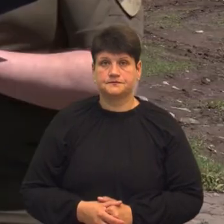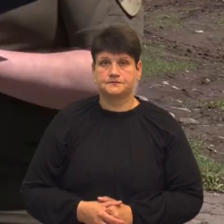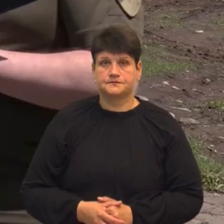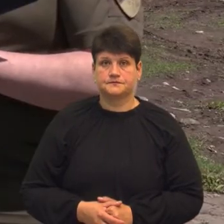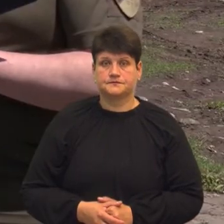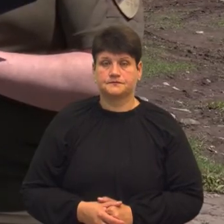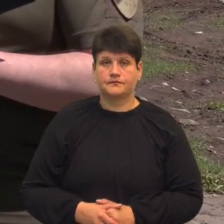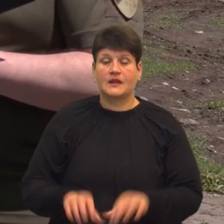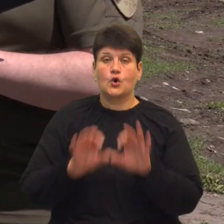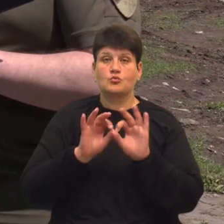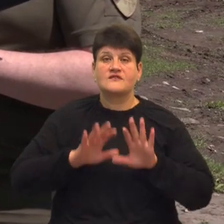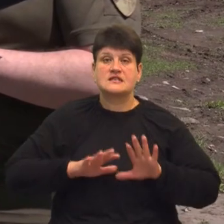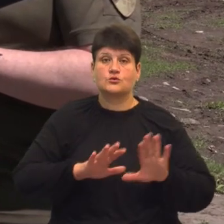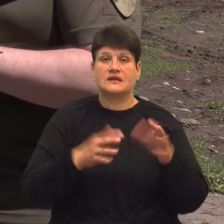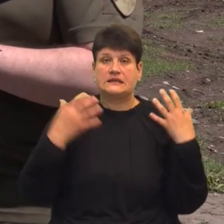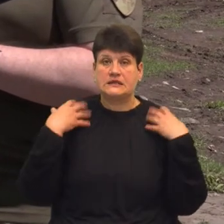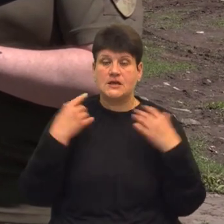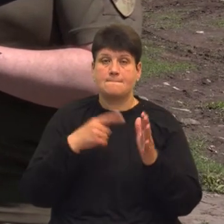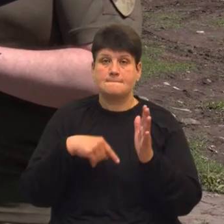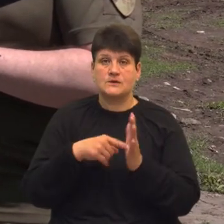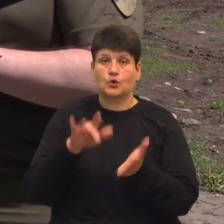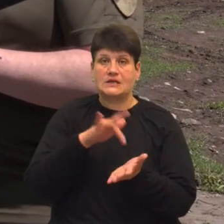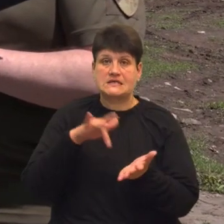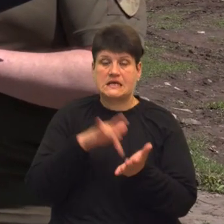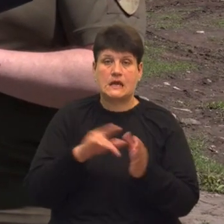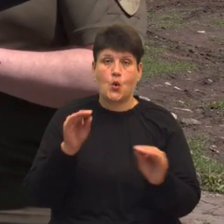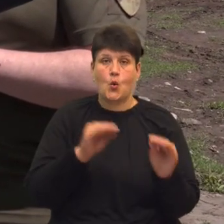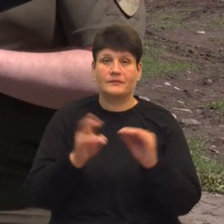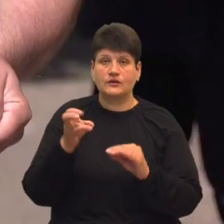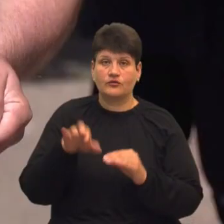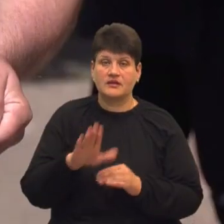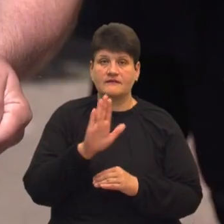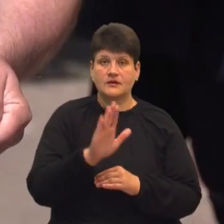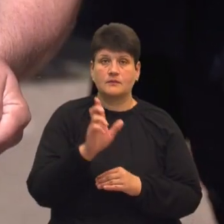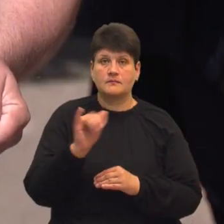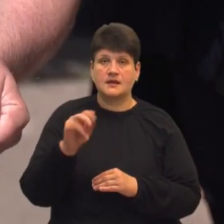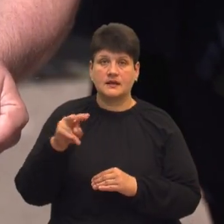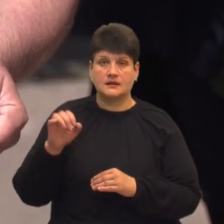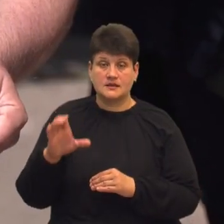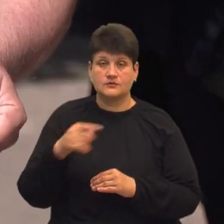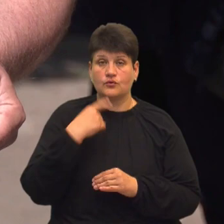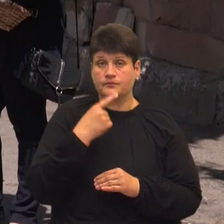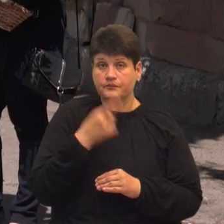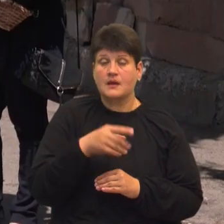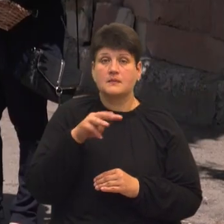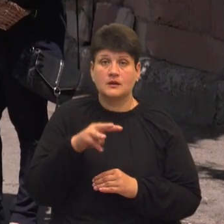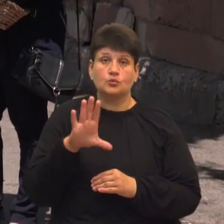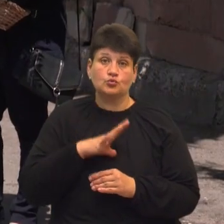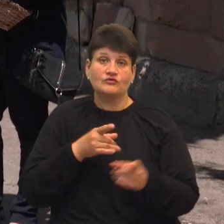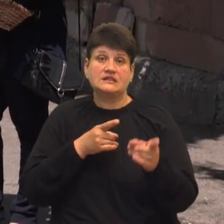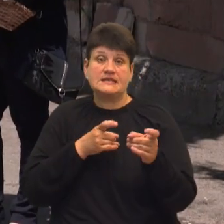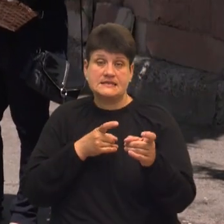Розповів заступник начальника міського центру комплектування Віктор Білас. За його словами, Михайло був стрільцем